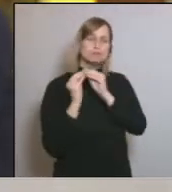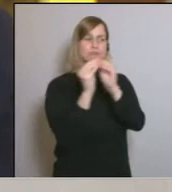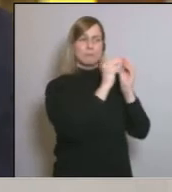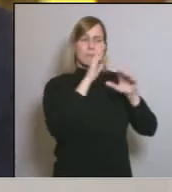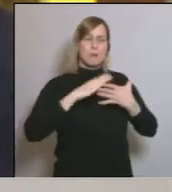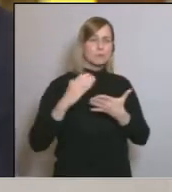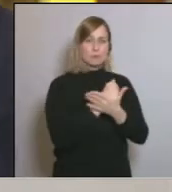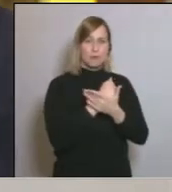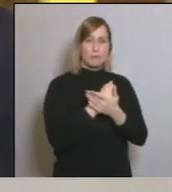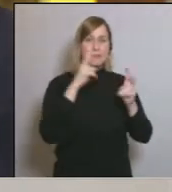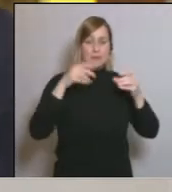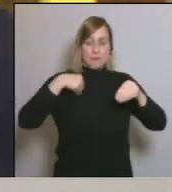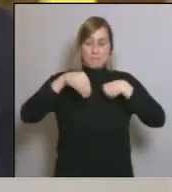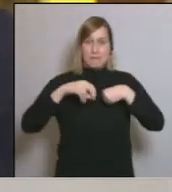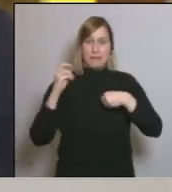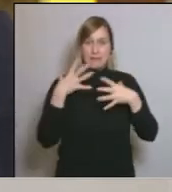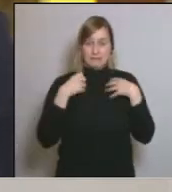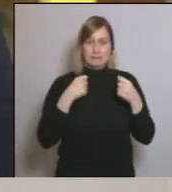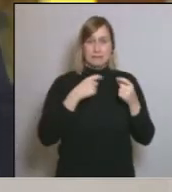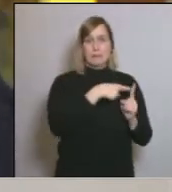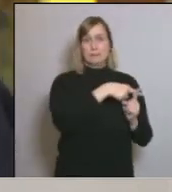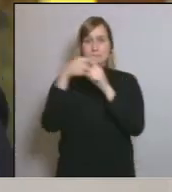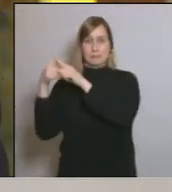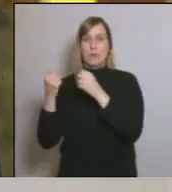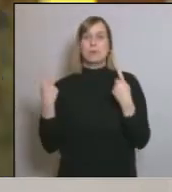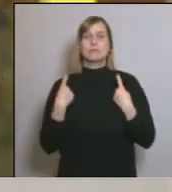material sanitari que necessitem amb urgència.